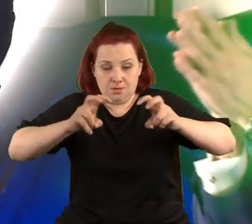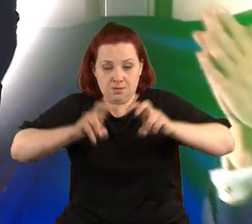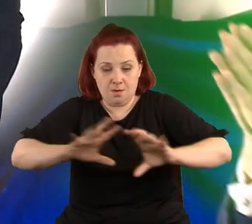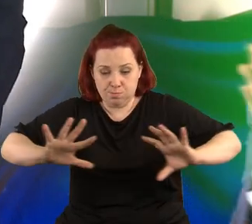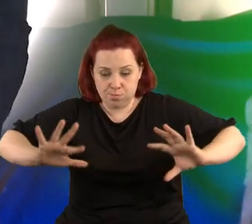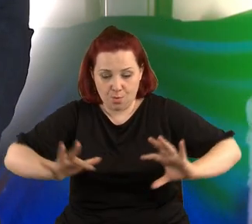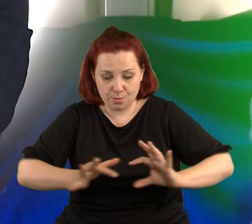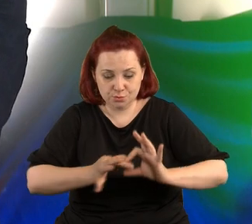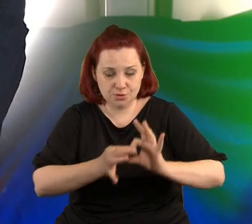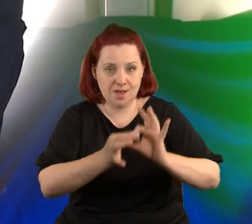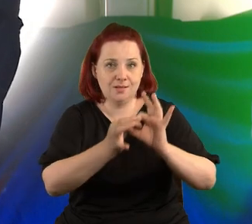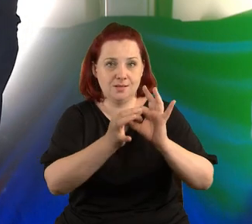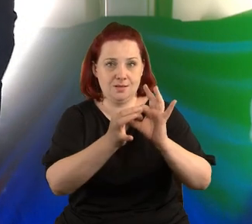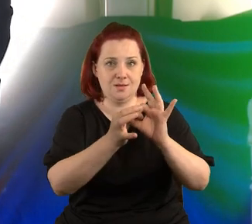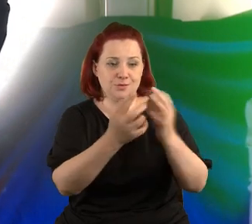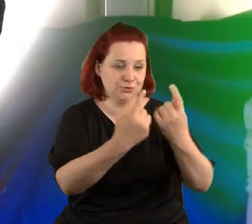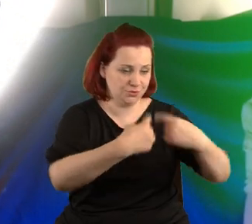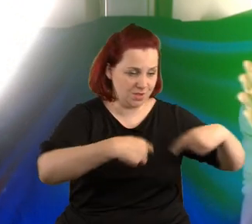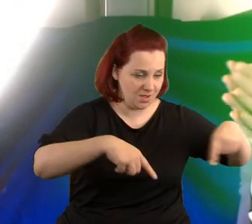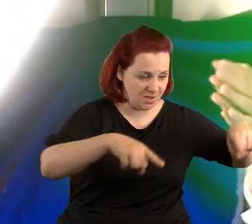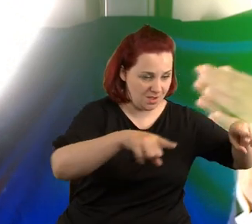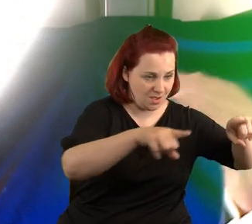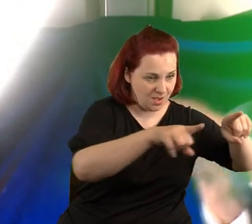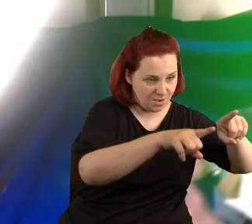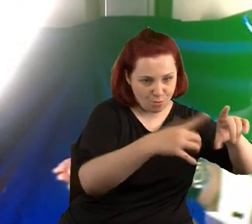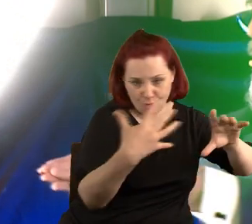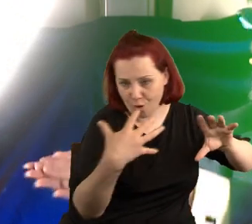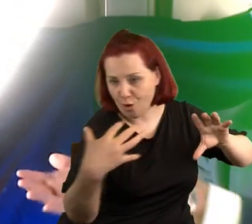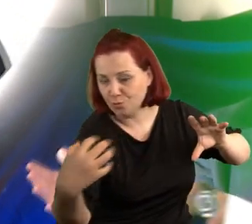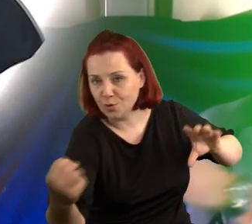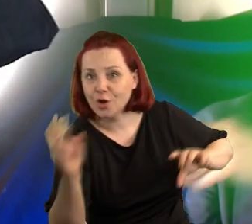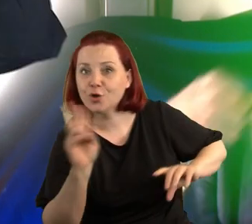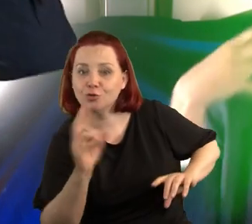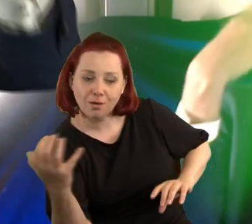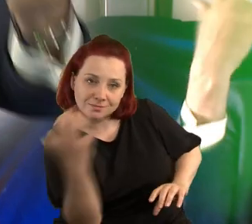dzieła i odbiorcy, który